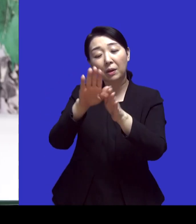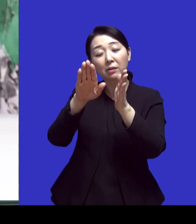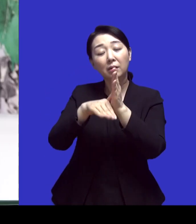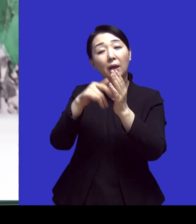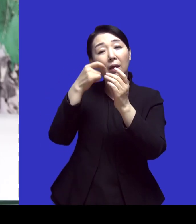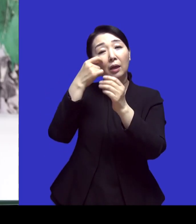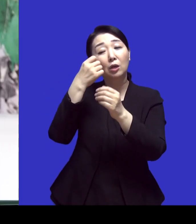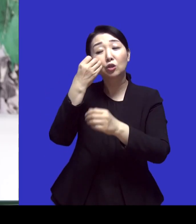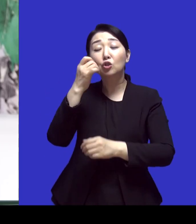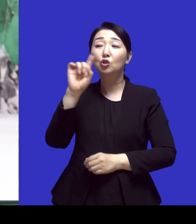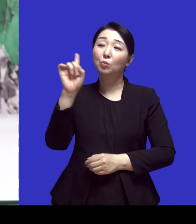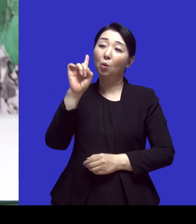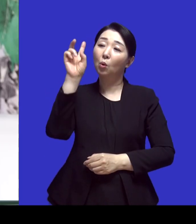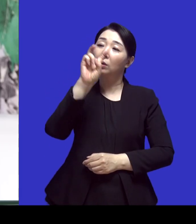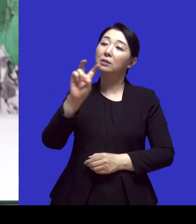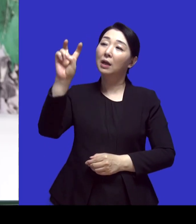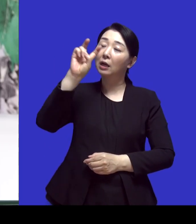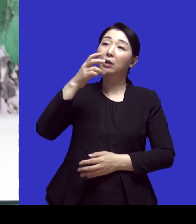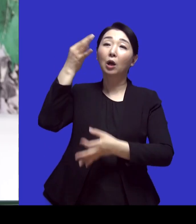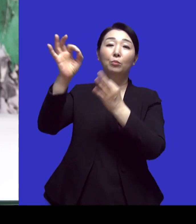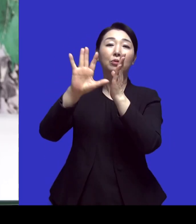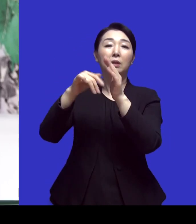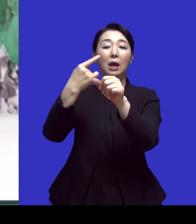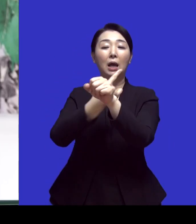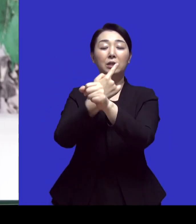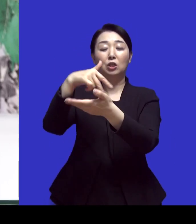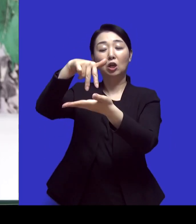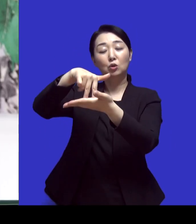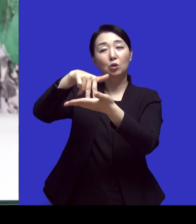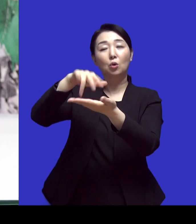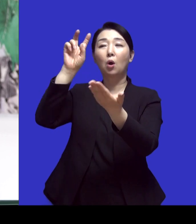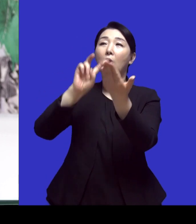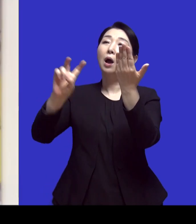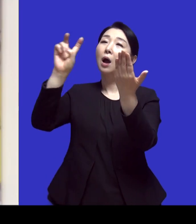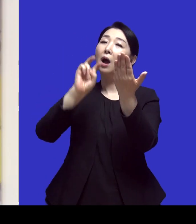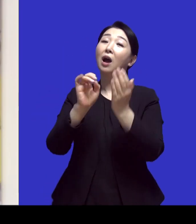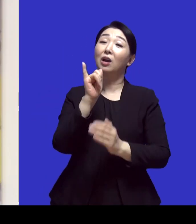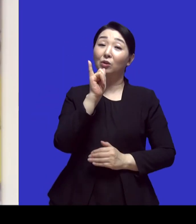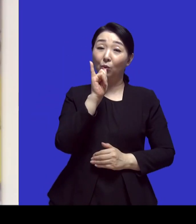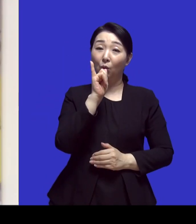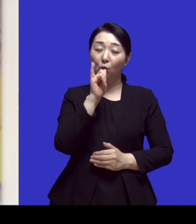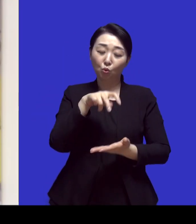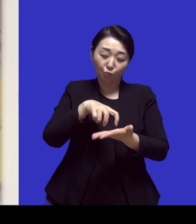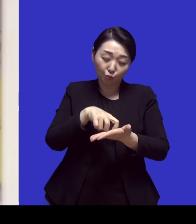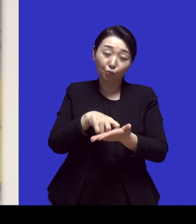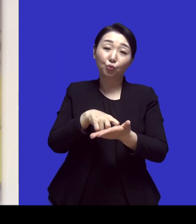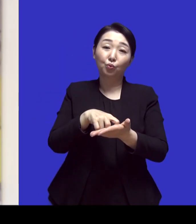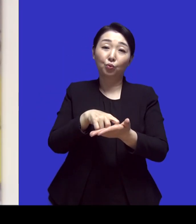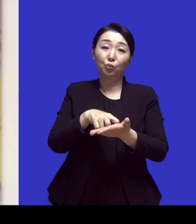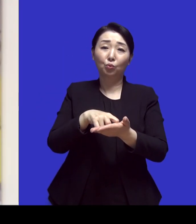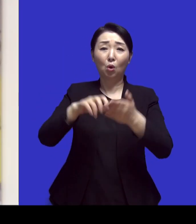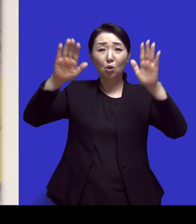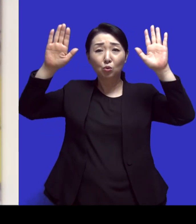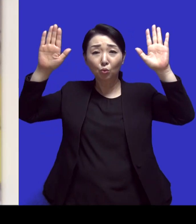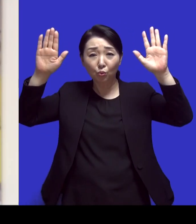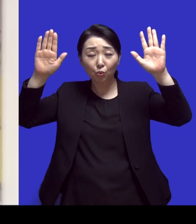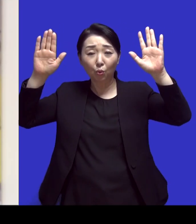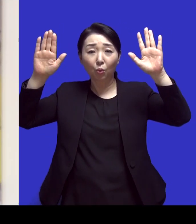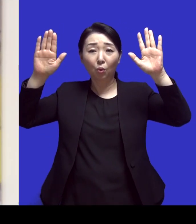거는 그 찬양 시간을 거의 한 시간을 서서 찬양하라든지 네 무릎 꿇고 손 들고